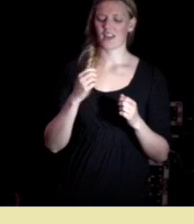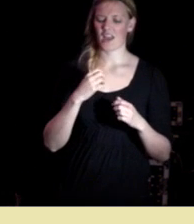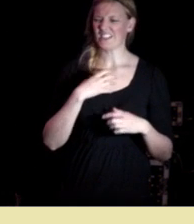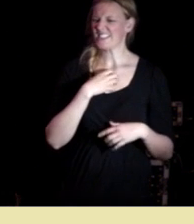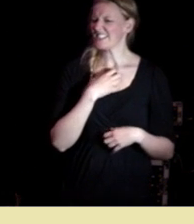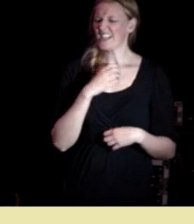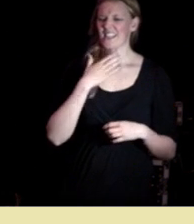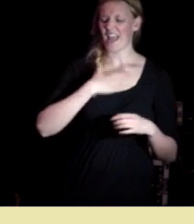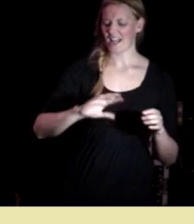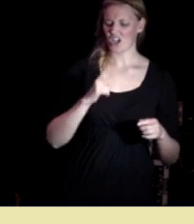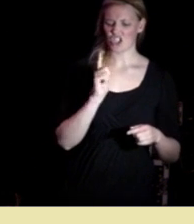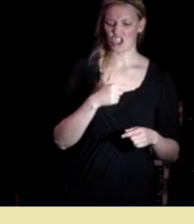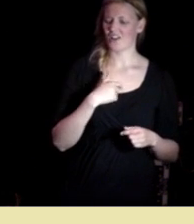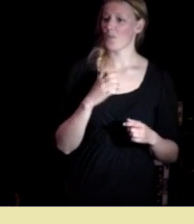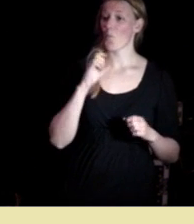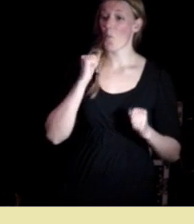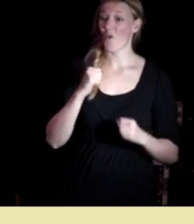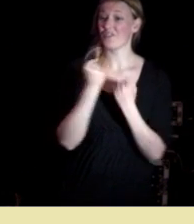slitsomt å hvile i menten